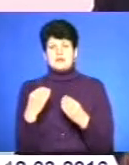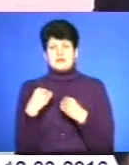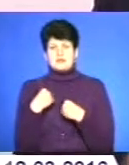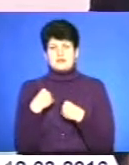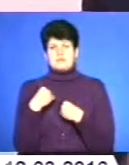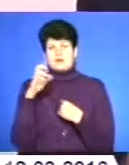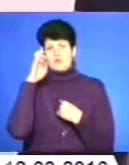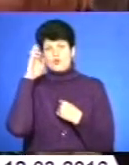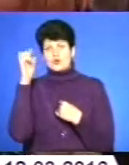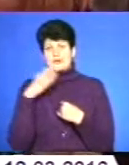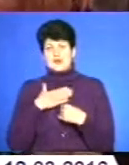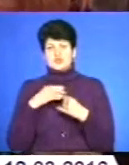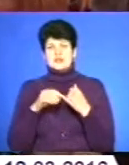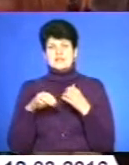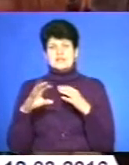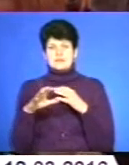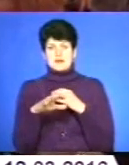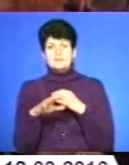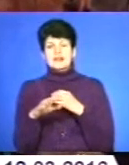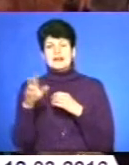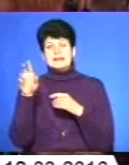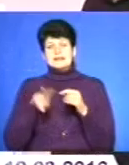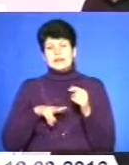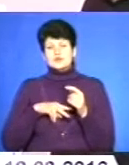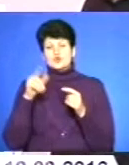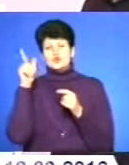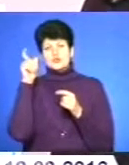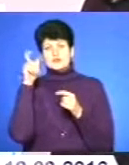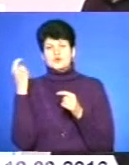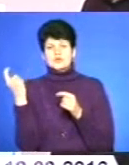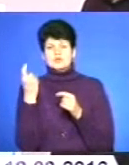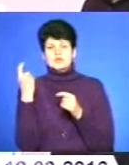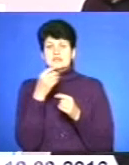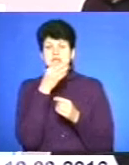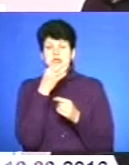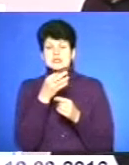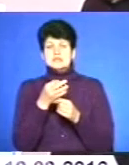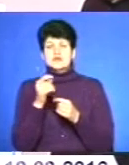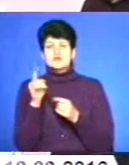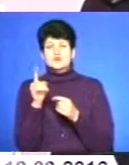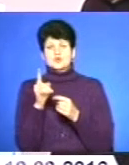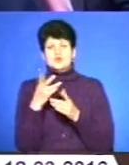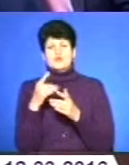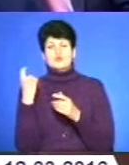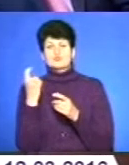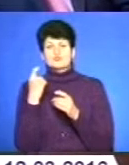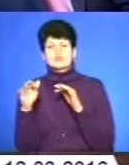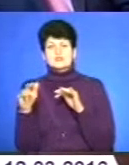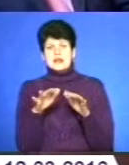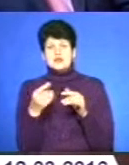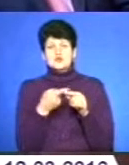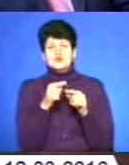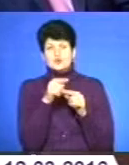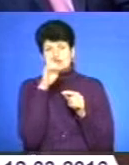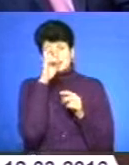і наша земля. Директор Чортківського лісового господарства Василь Фереяк поінформував про господарську фінансову діяльність цього